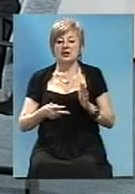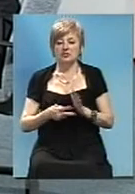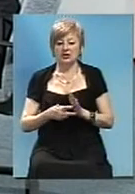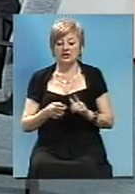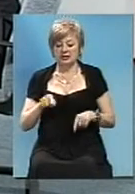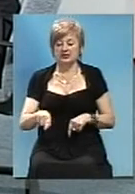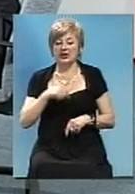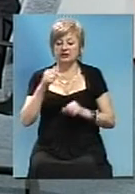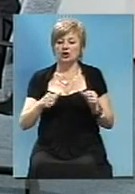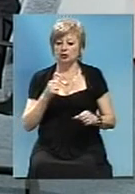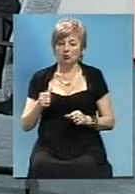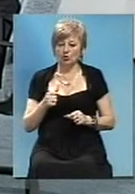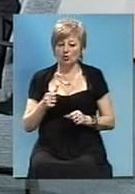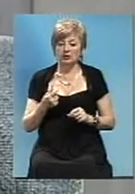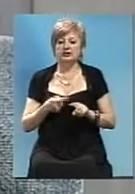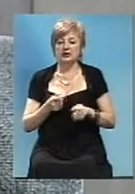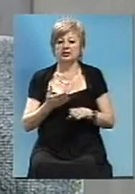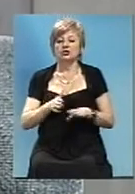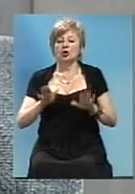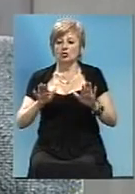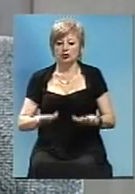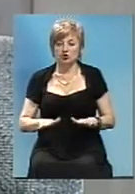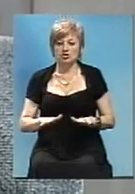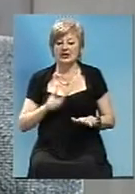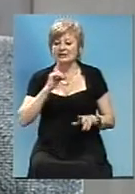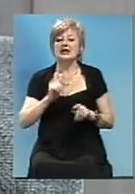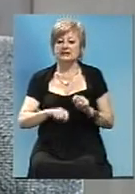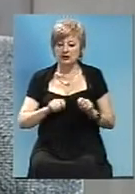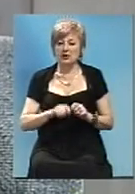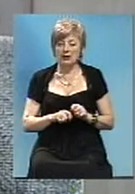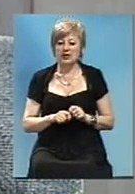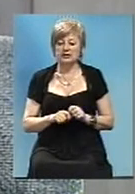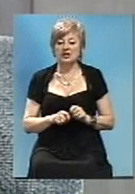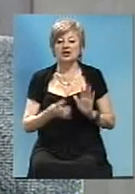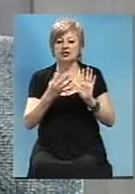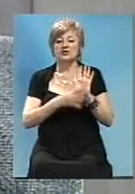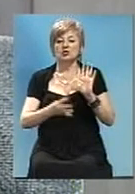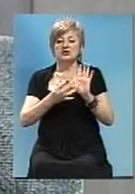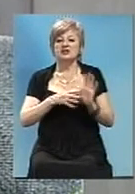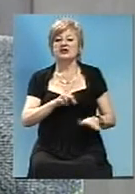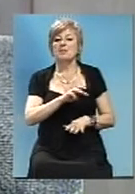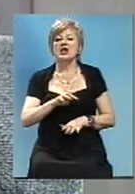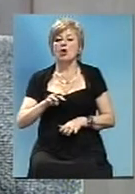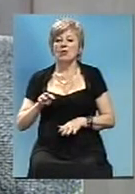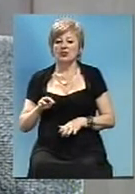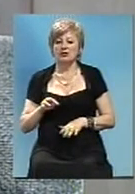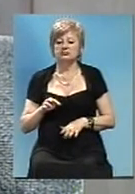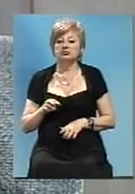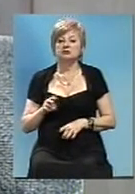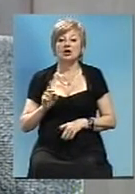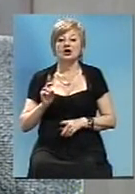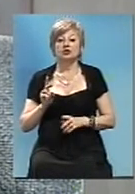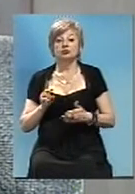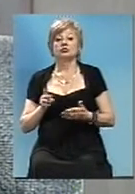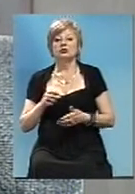этот год, на этот участок из таможенного эксперимента 99 мільйонів, на